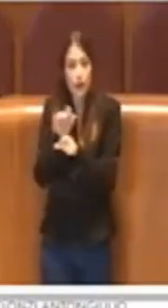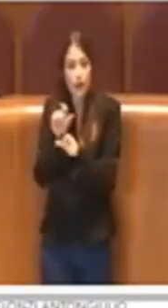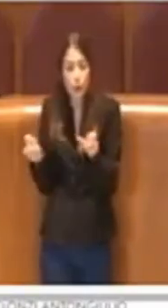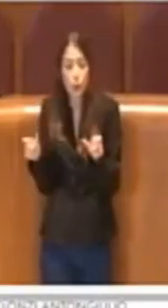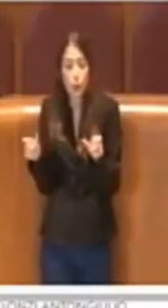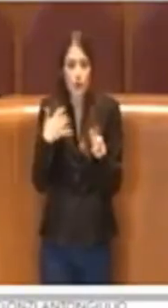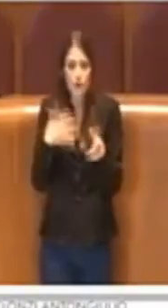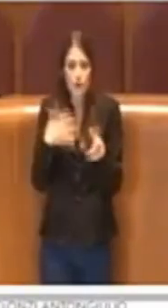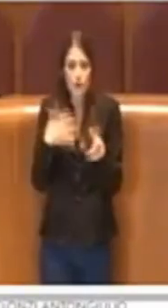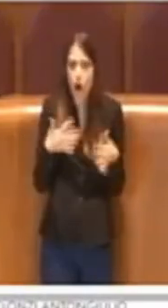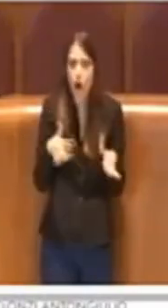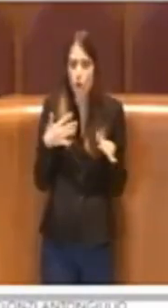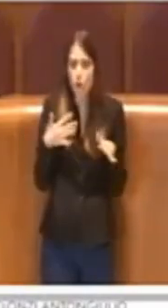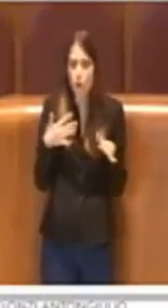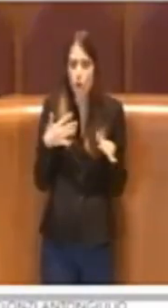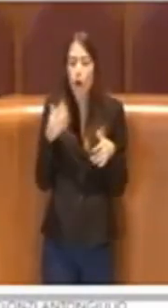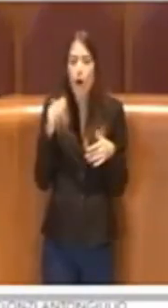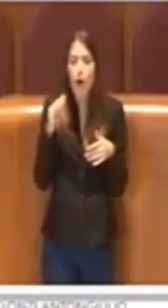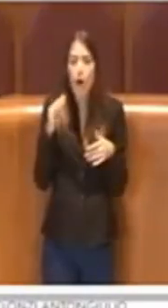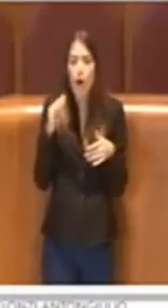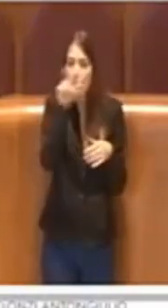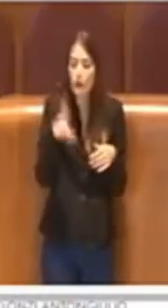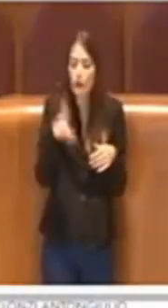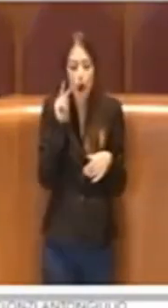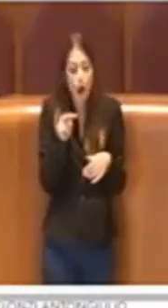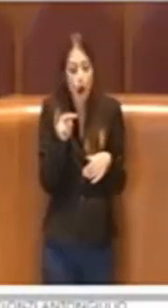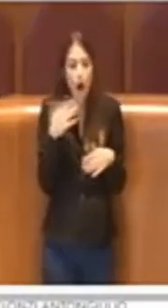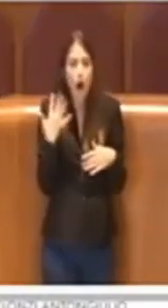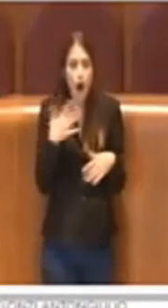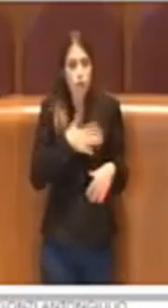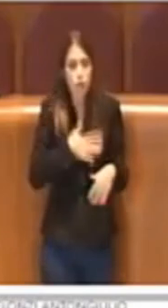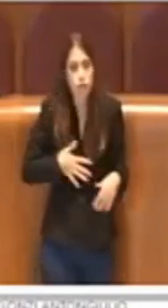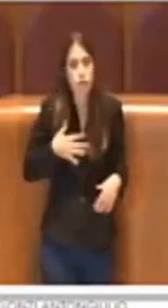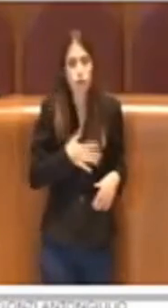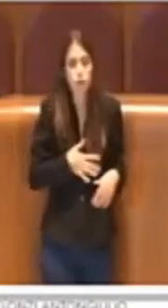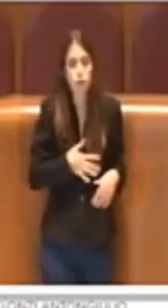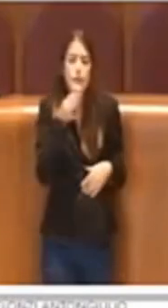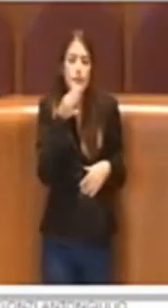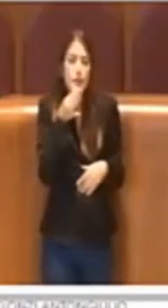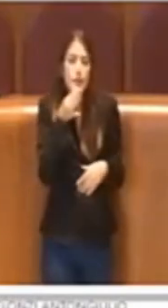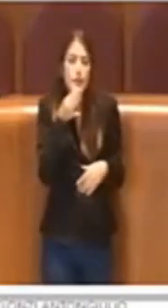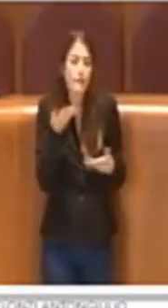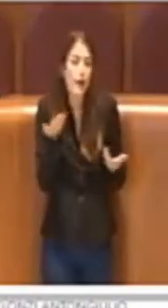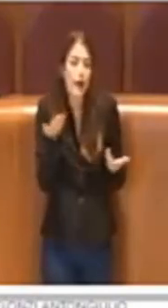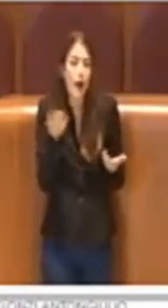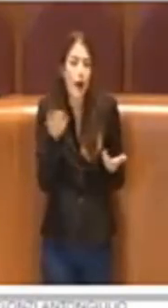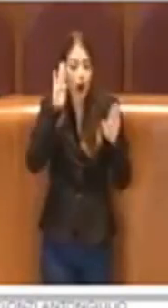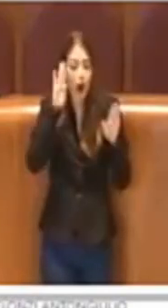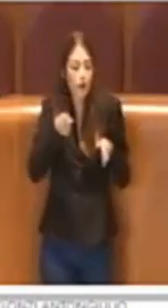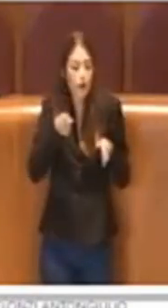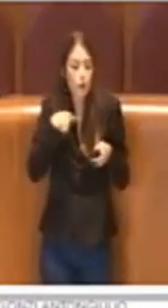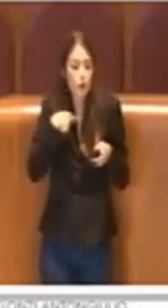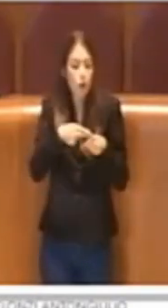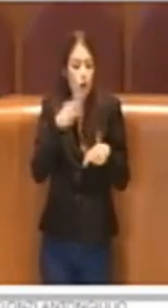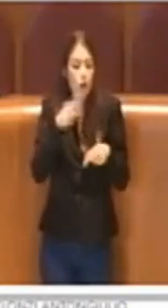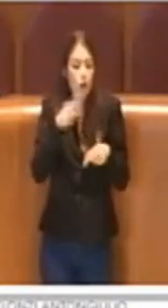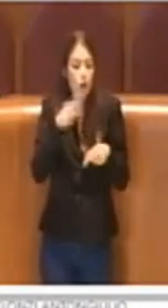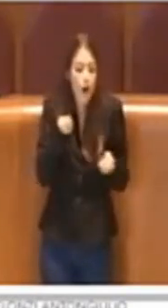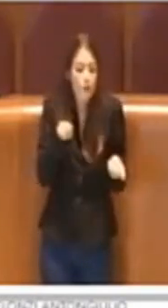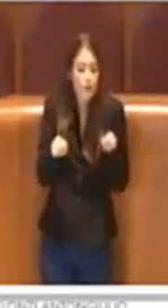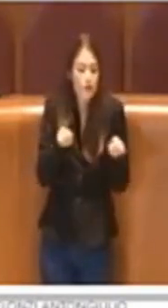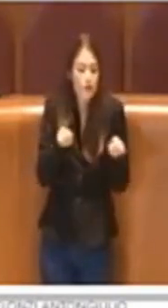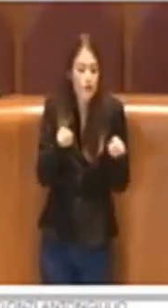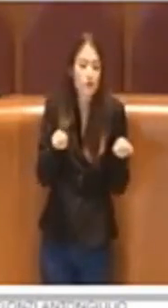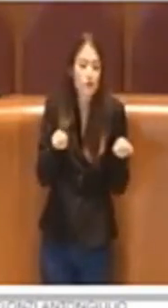apprezzato un po' in tutta Italia per cui è molto alto l'attenzione che questa amministrazione